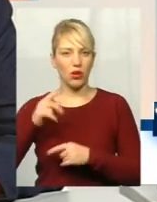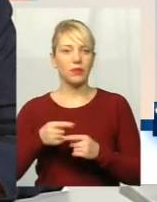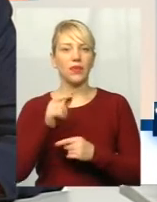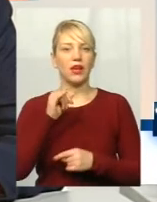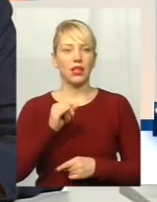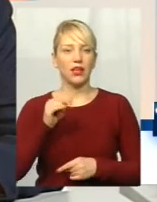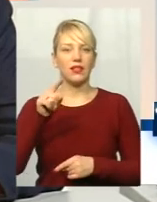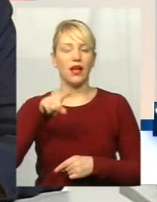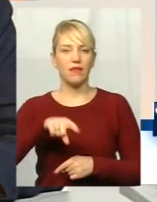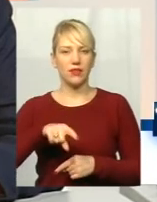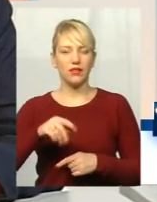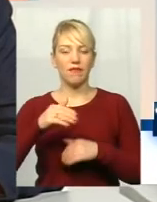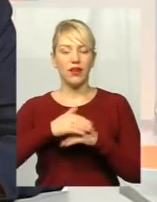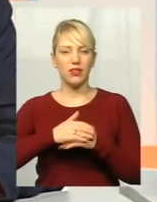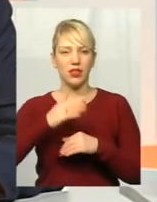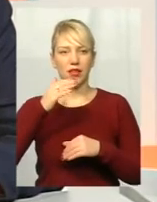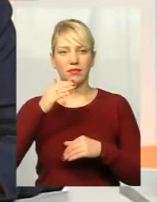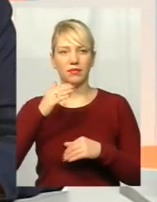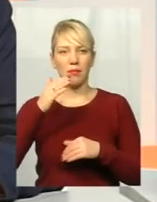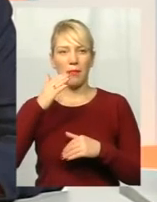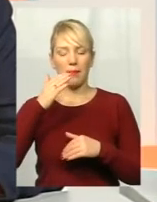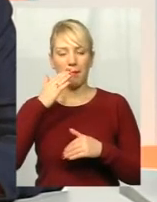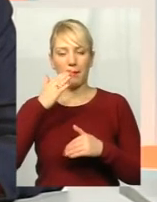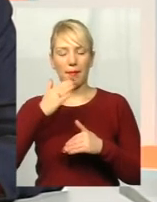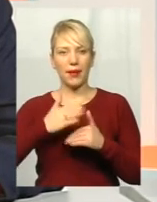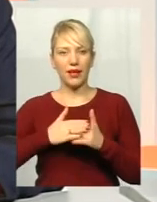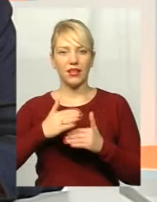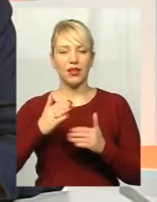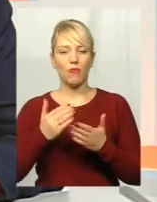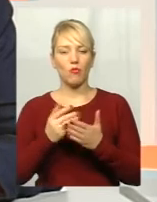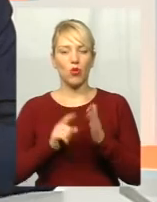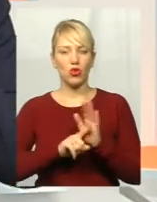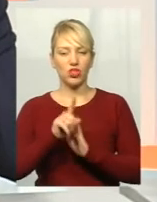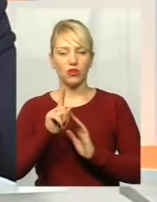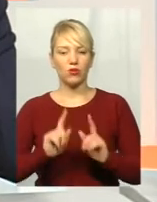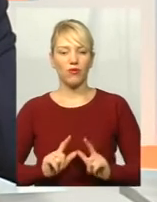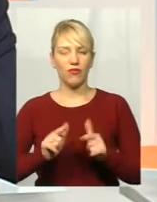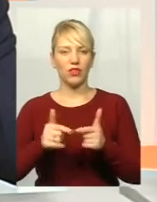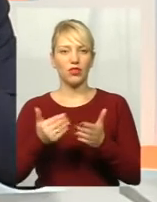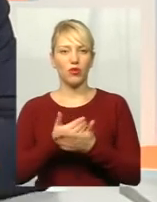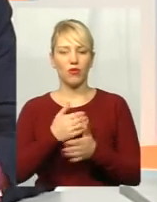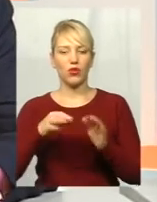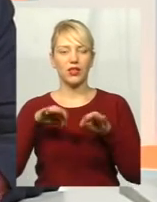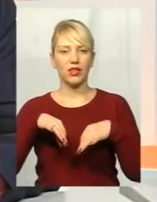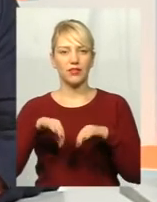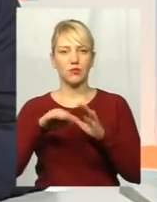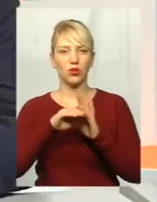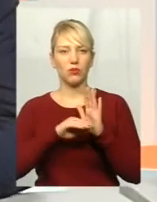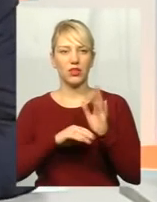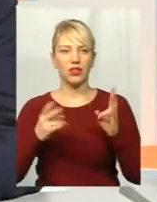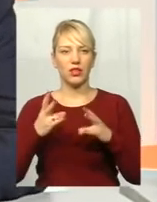Навіть ввечір перед початком введення в дії нової транспортної мережі, ми бачили, що треба